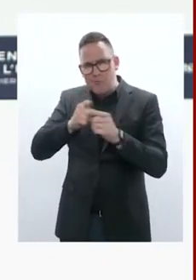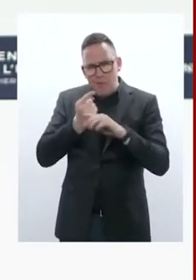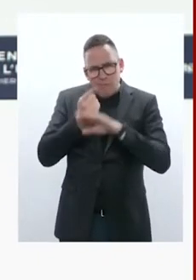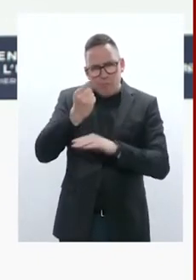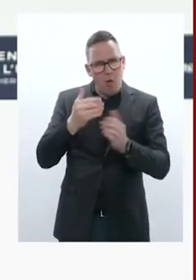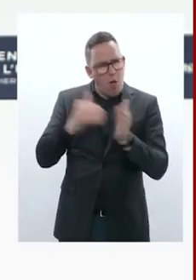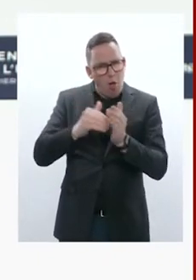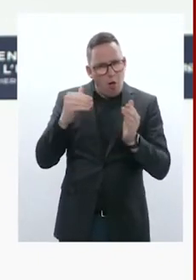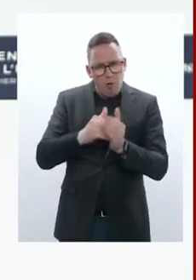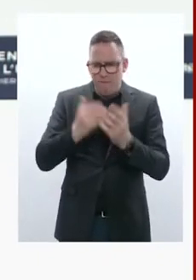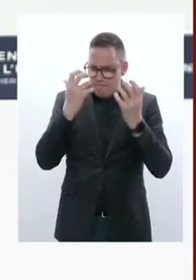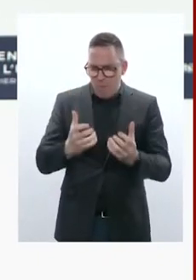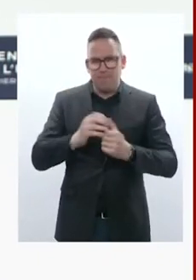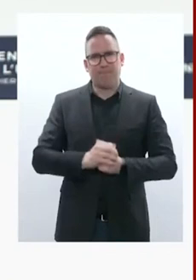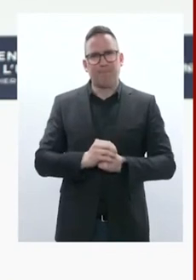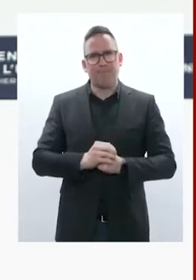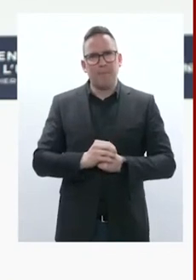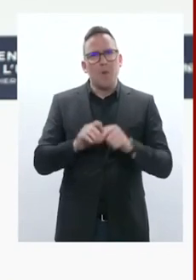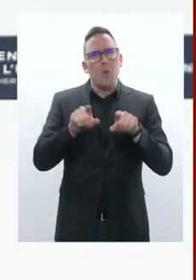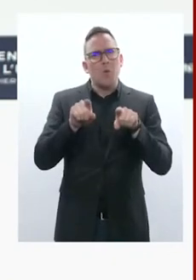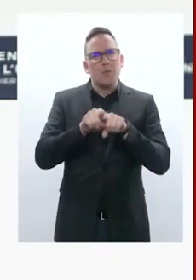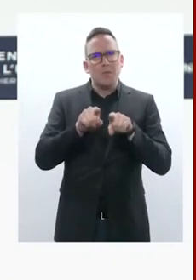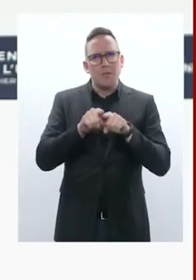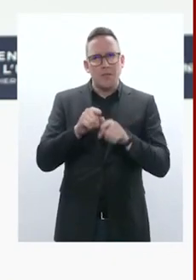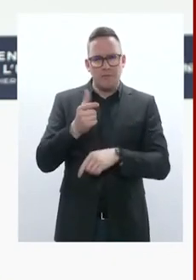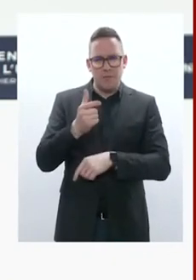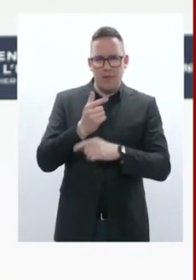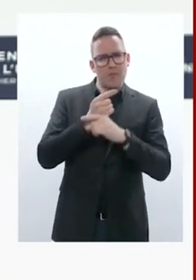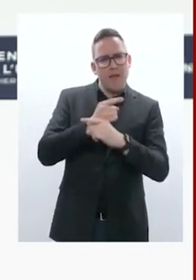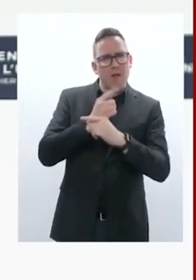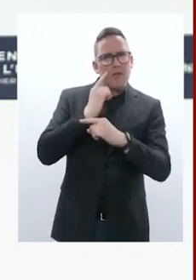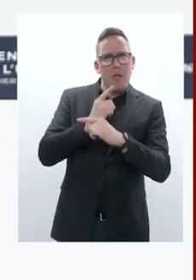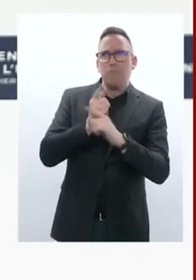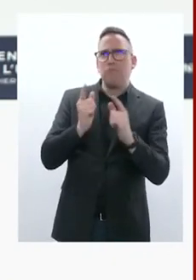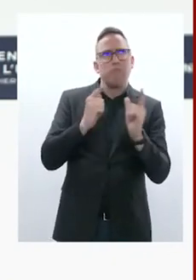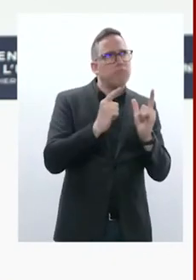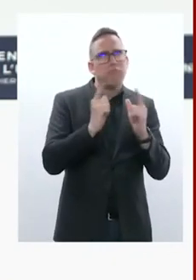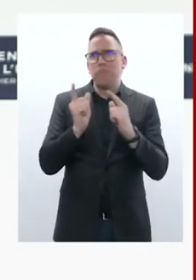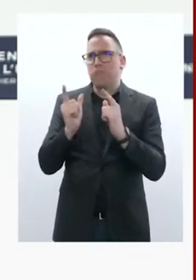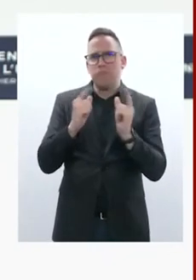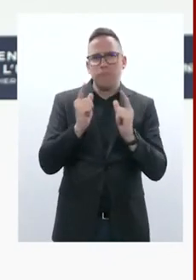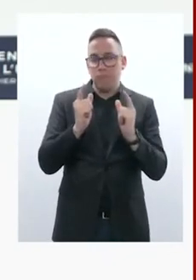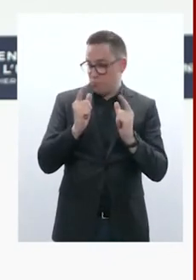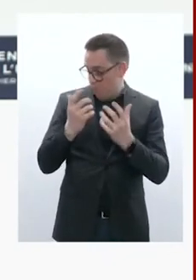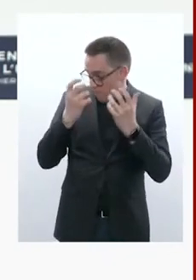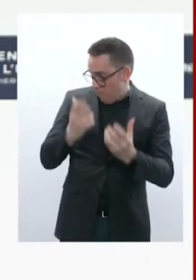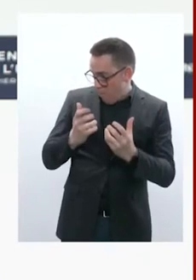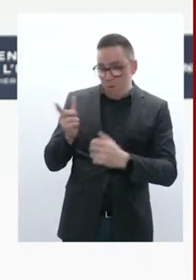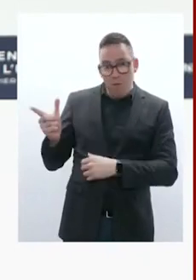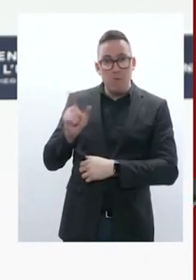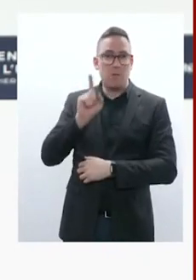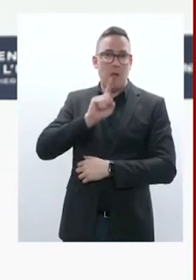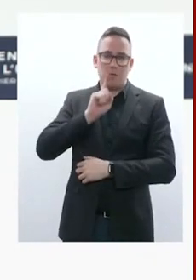la coalition défense solaire, sur laquelle un besoin a été explicité par le président ukrainien, et de créer